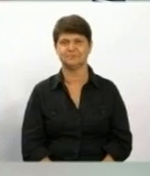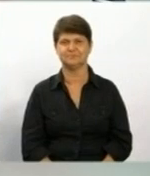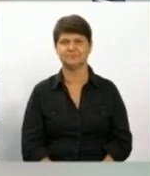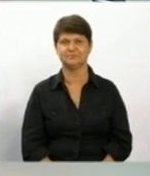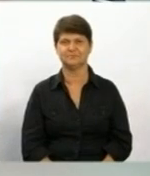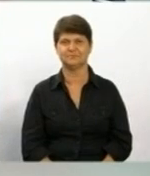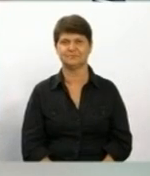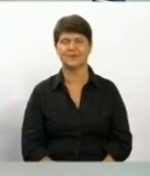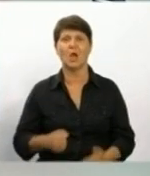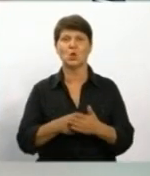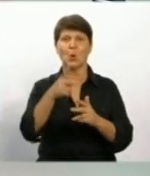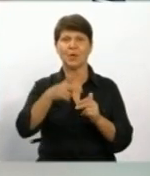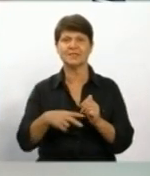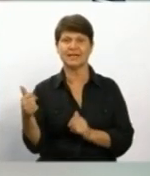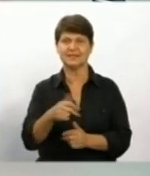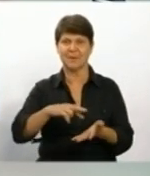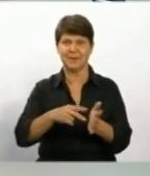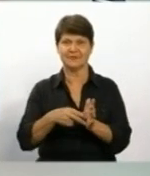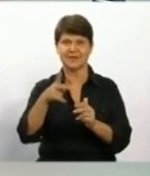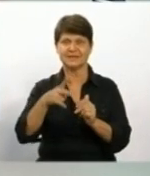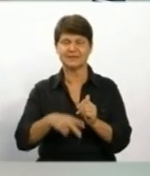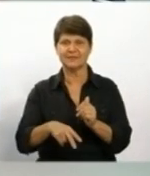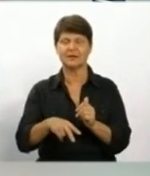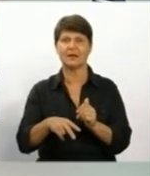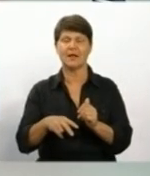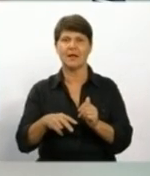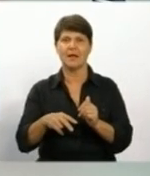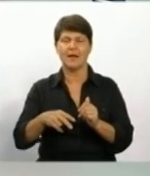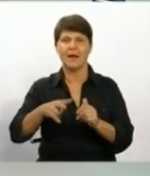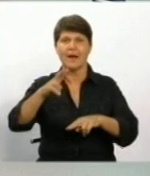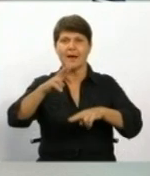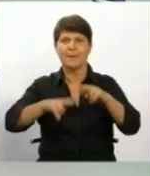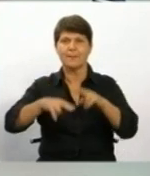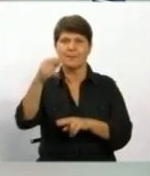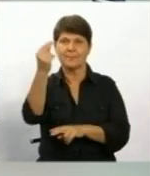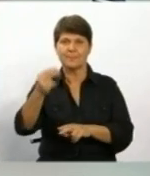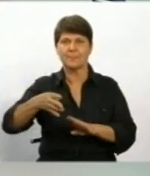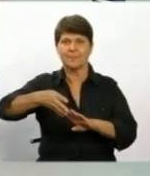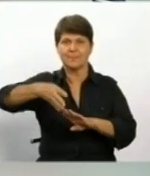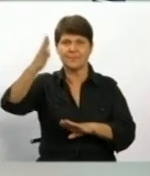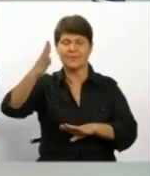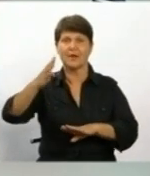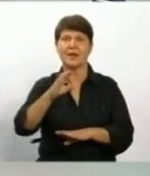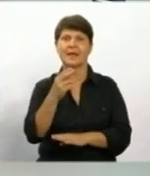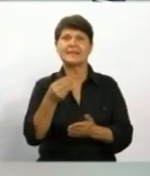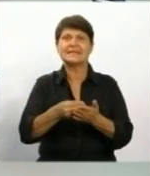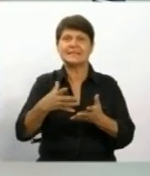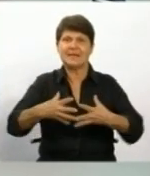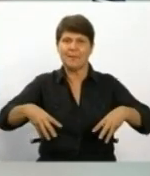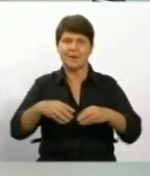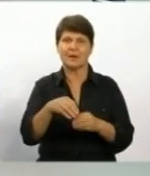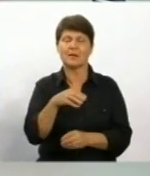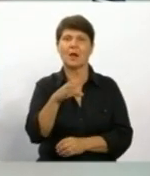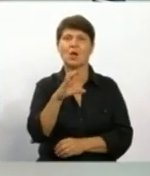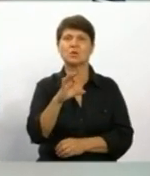До кінця тижня планують закінчити створення муралу під назвою «Сімейні цінності» по вулиці Соборна, 53. Про